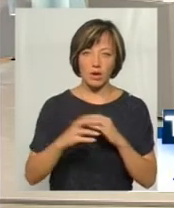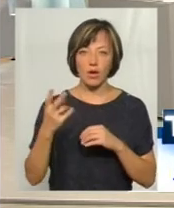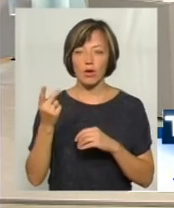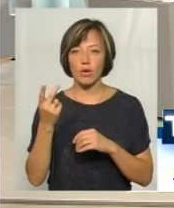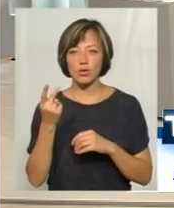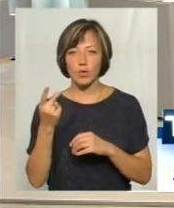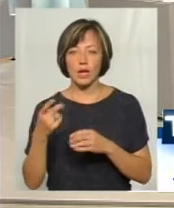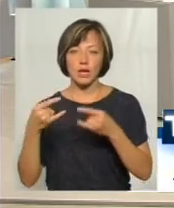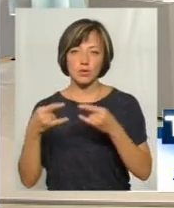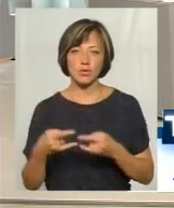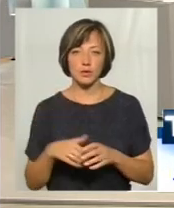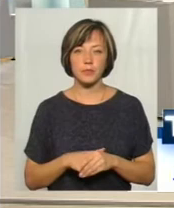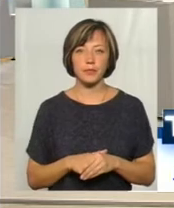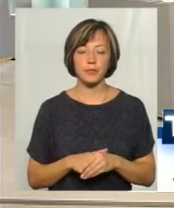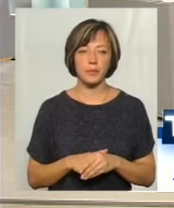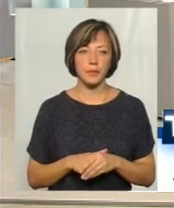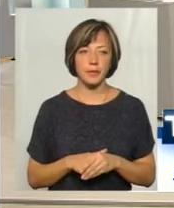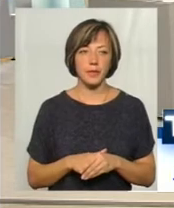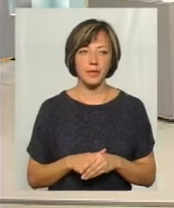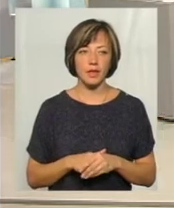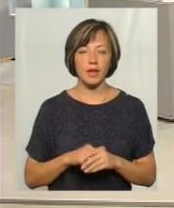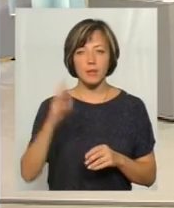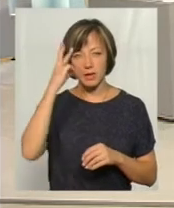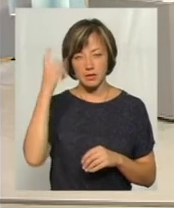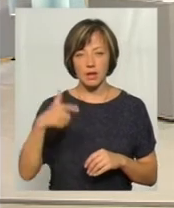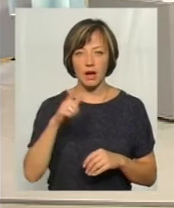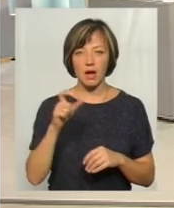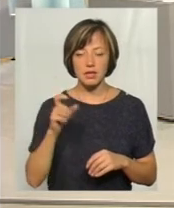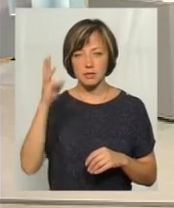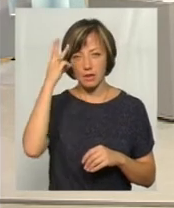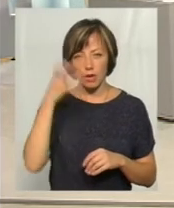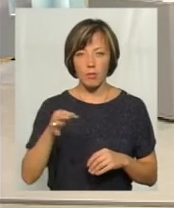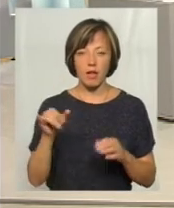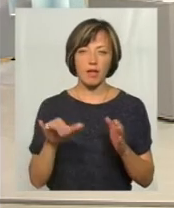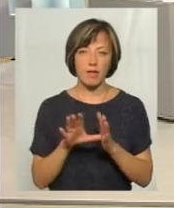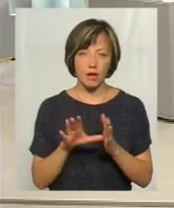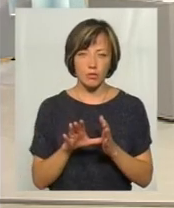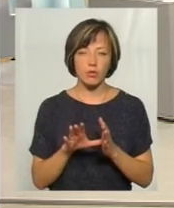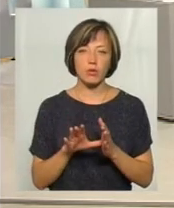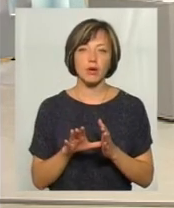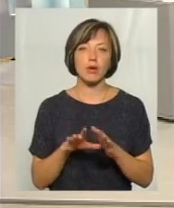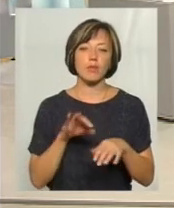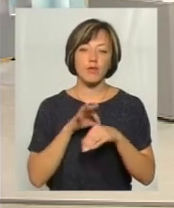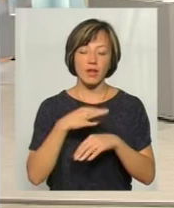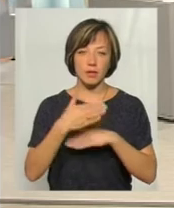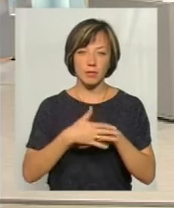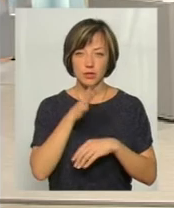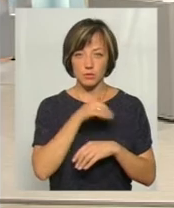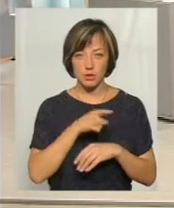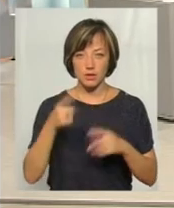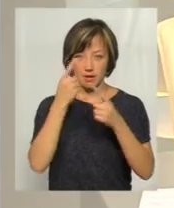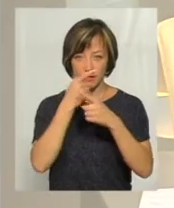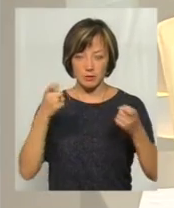Ну, власне, з Хмельницьк Газом і Хмельницьк Обленерго ми, я так розумію, проведемо найближчим часом